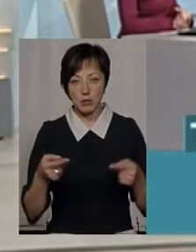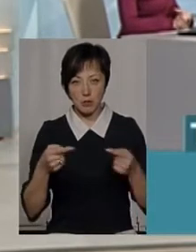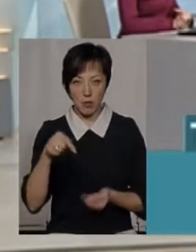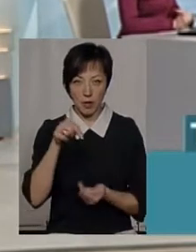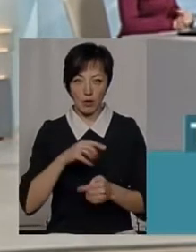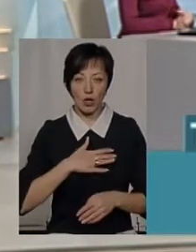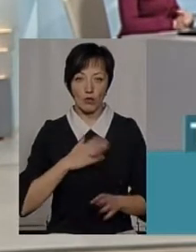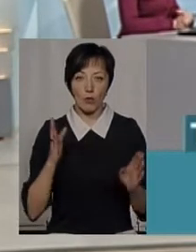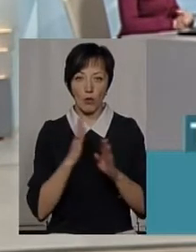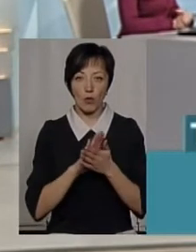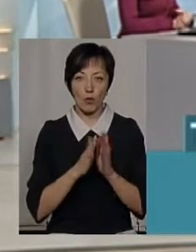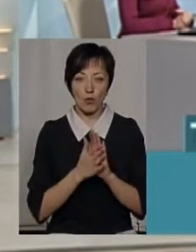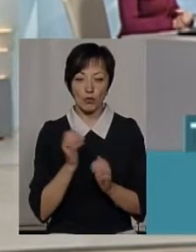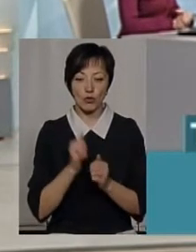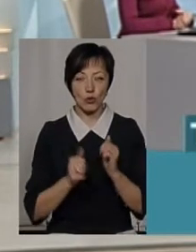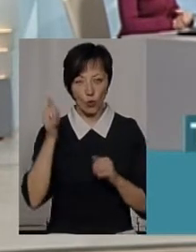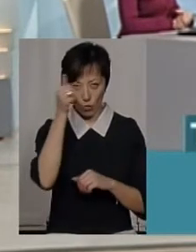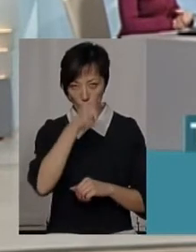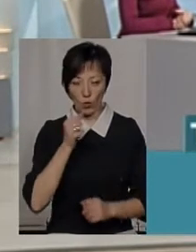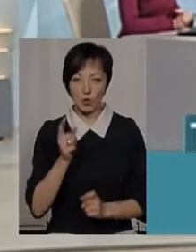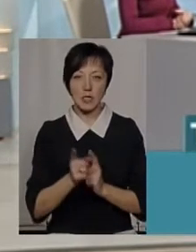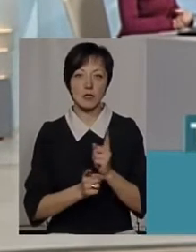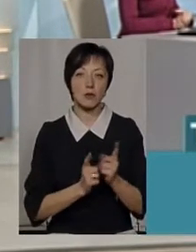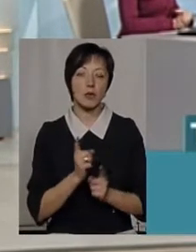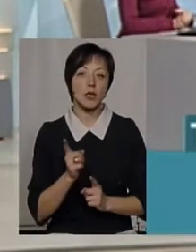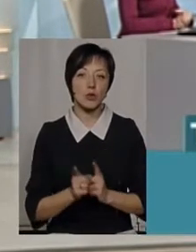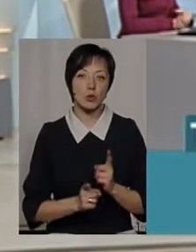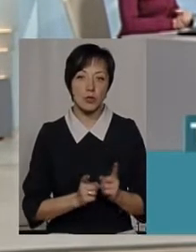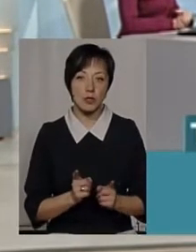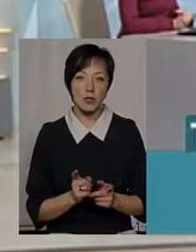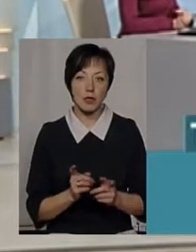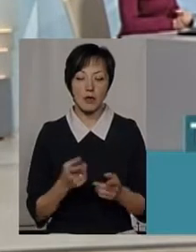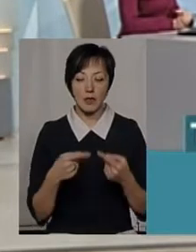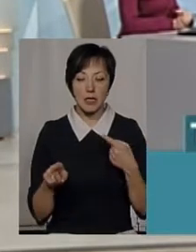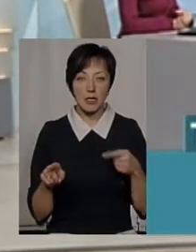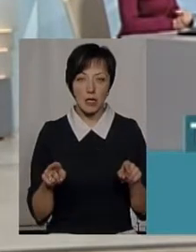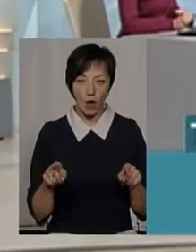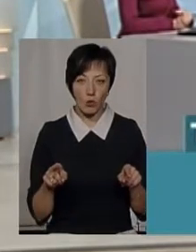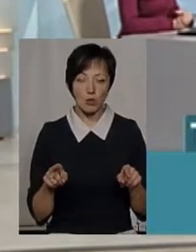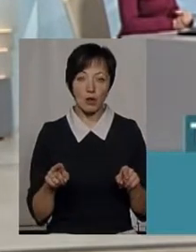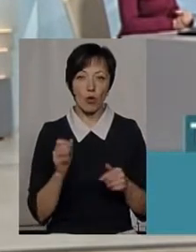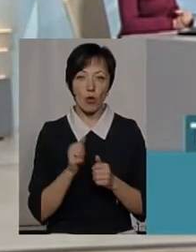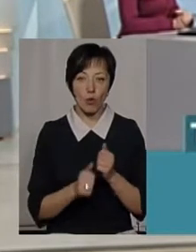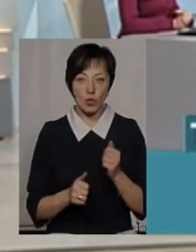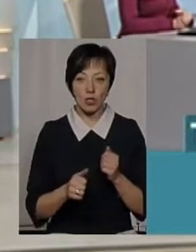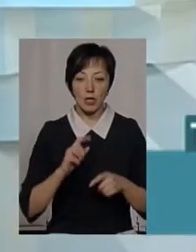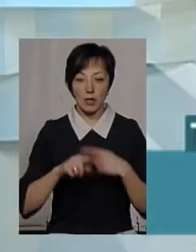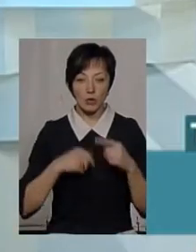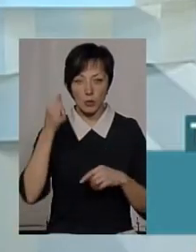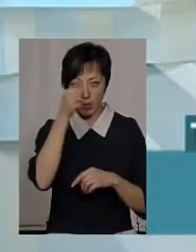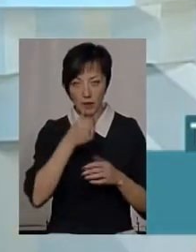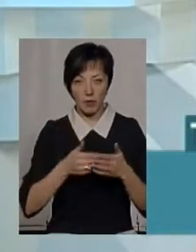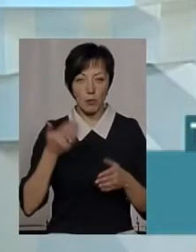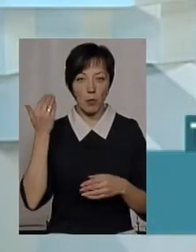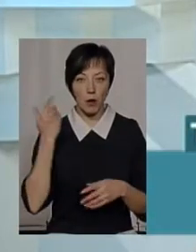наші погодні кліматичні умови з року в рік, вони здебільшого відрізняються. Кожен наступний рік від